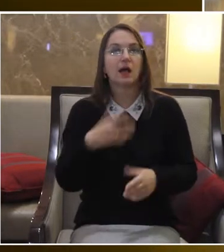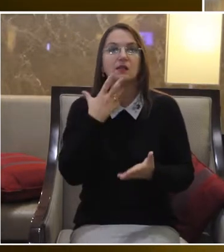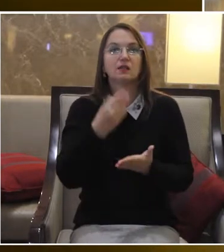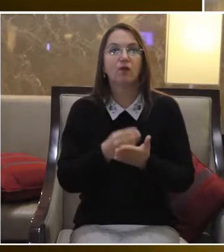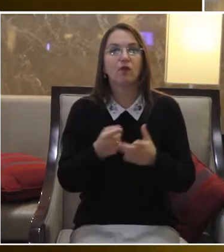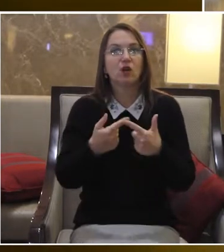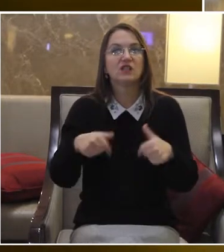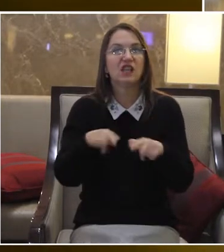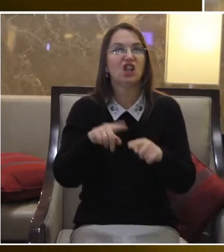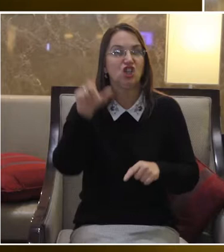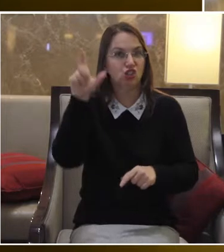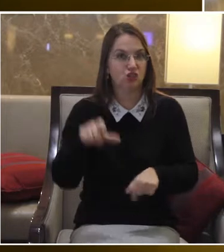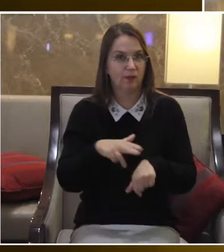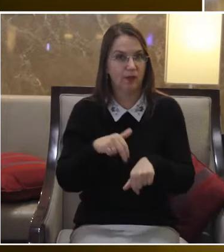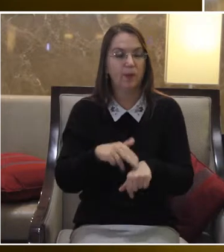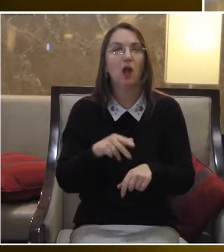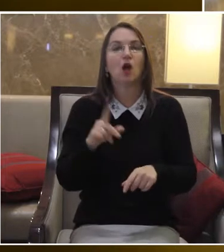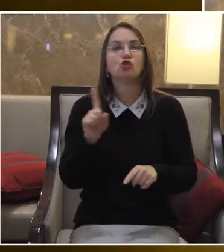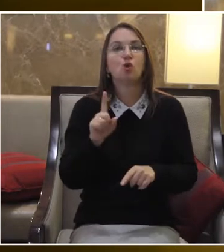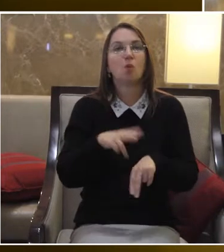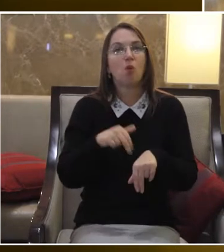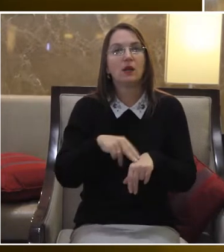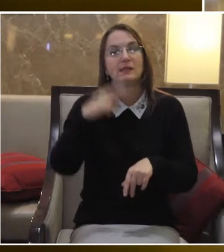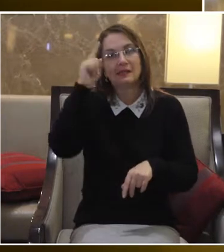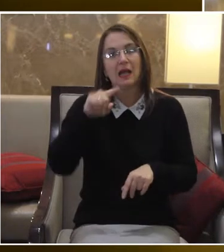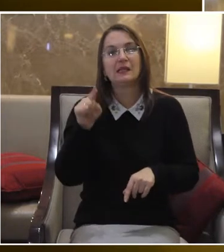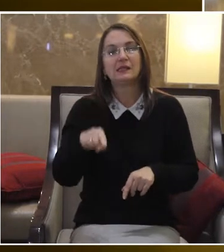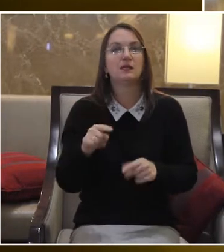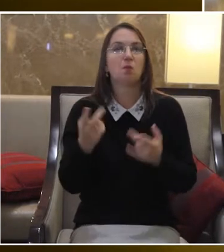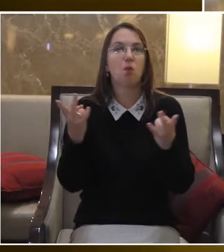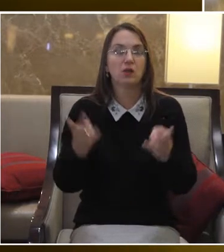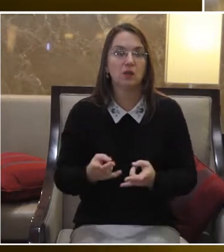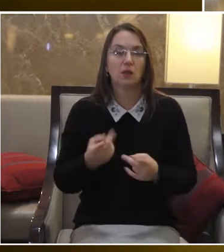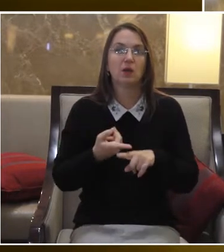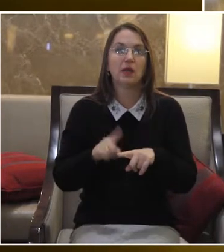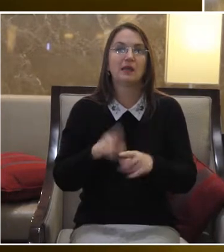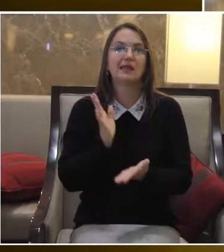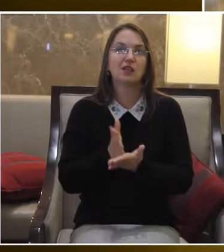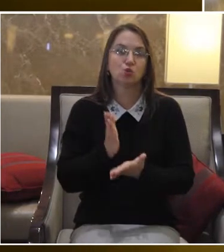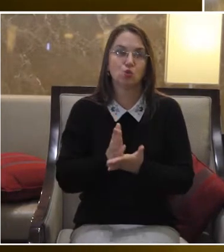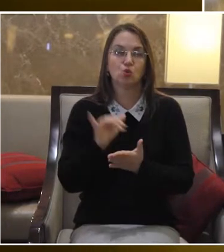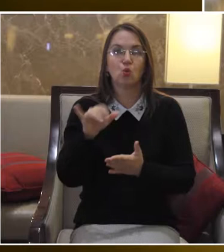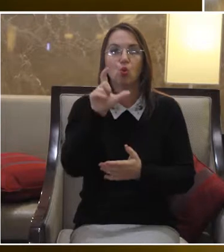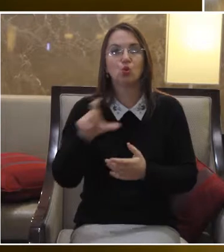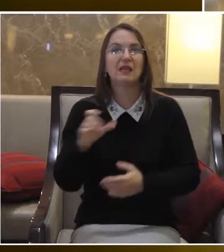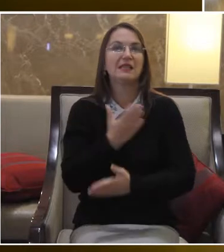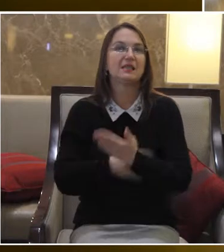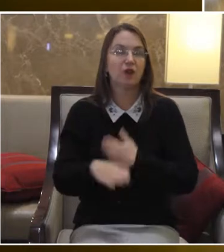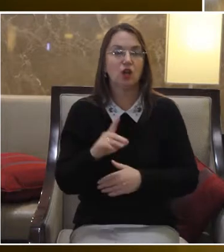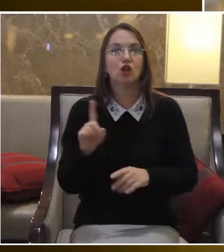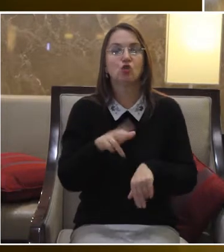щоб поліція знала ті потреби, які існують у людей з інвалідністю Щоб поліція